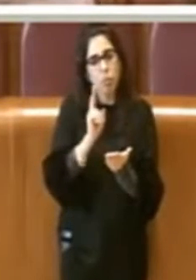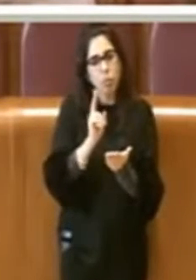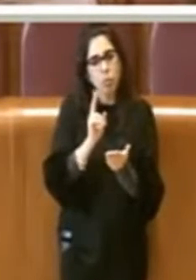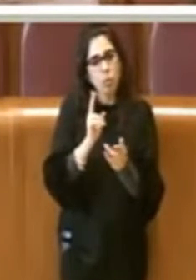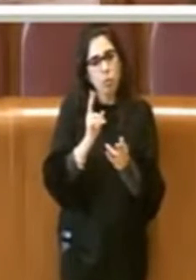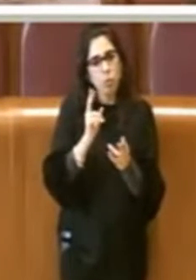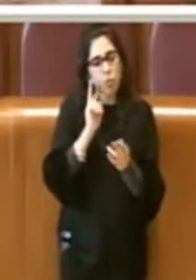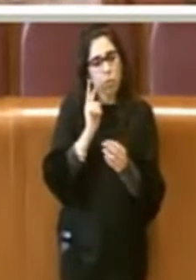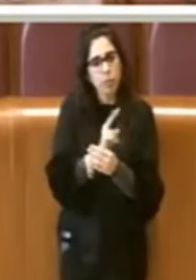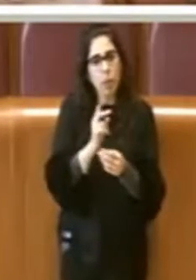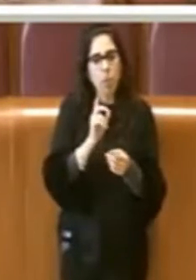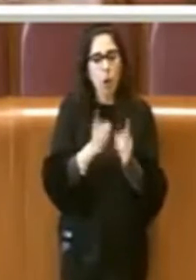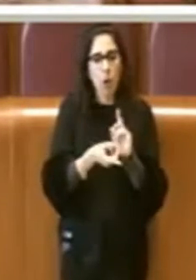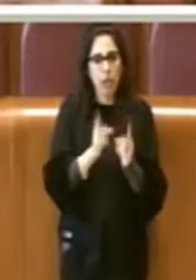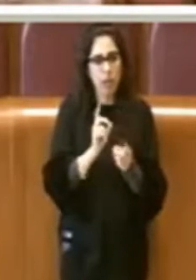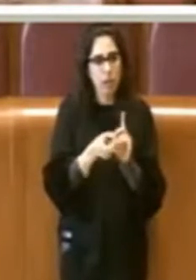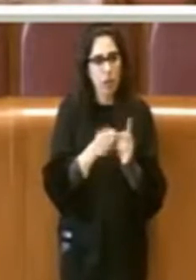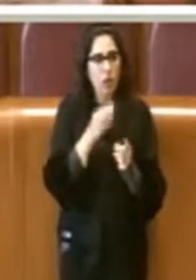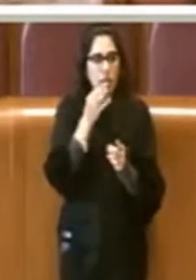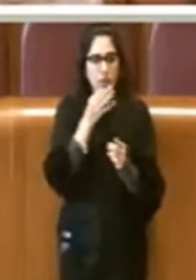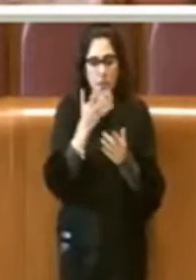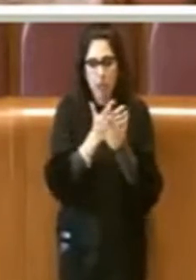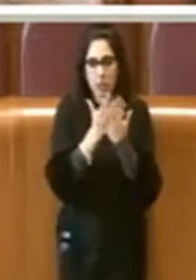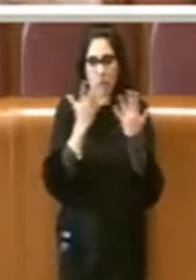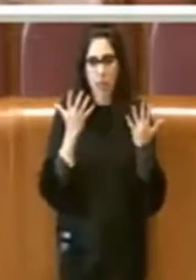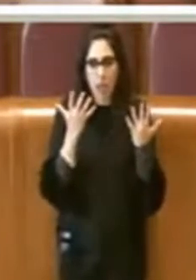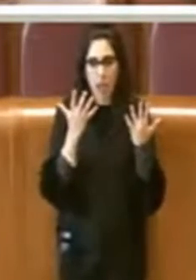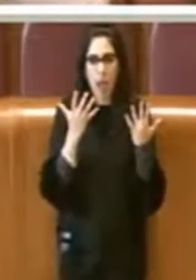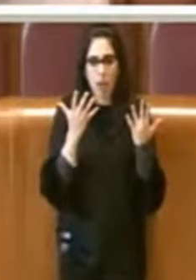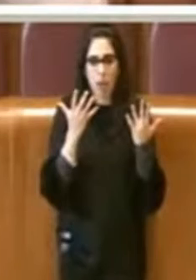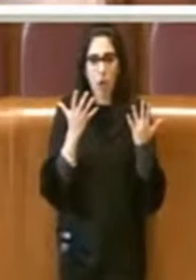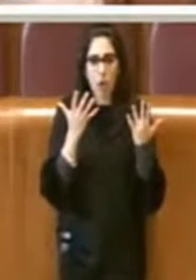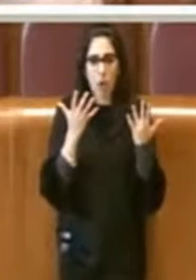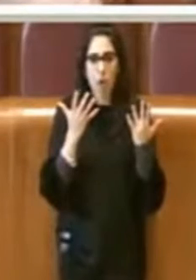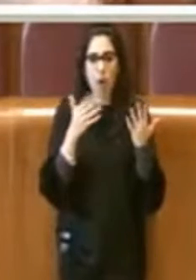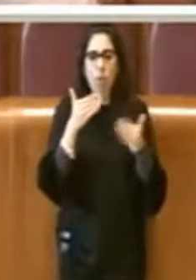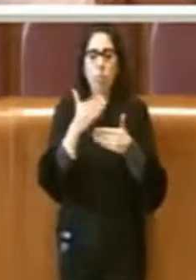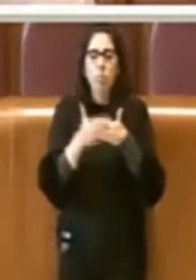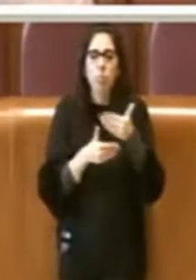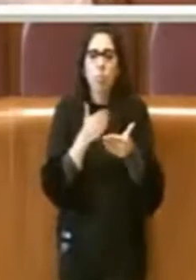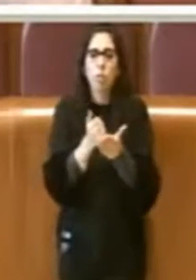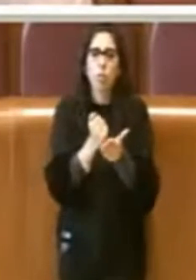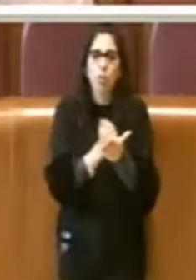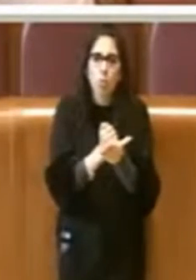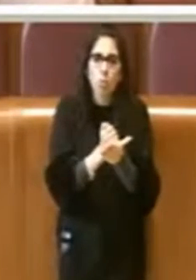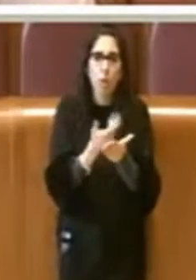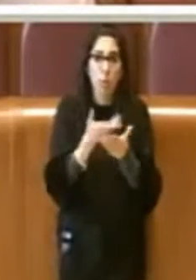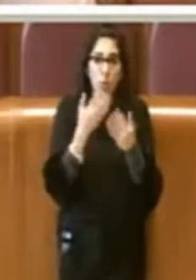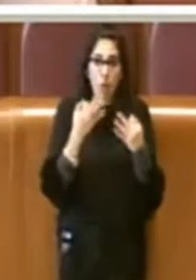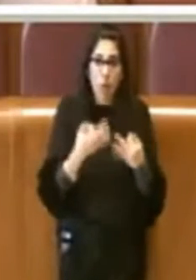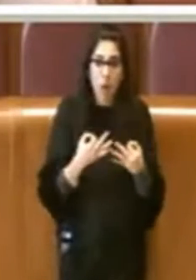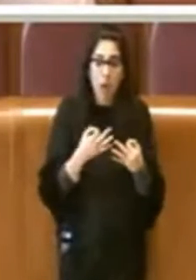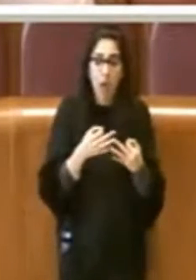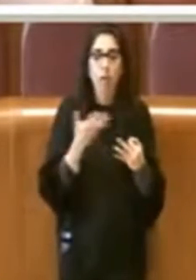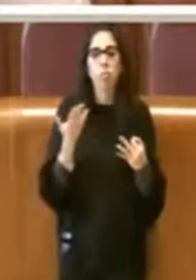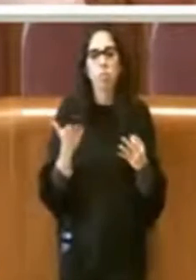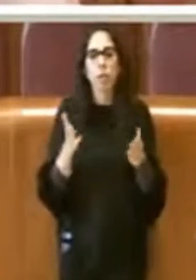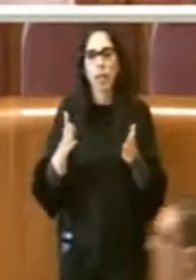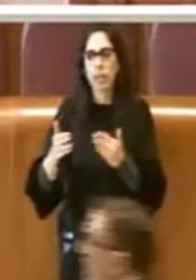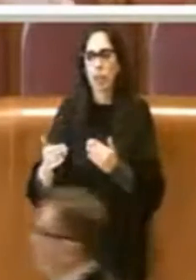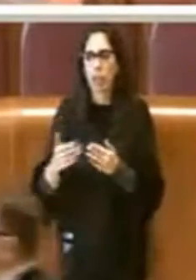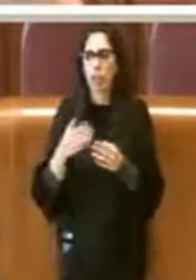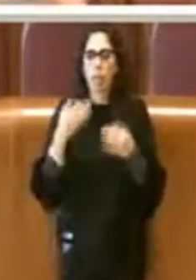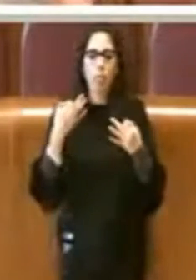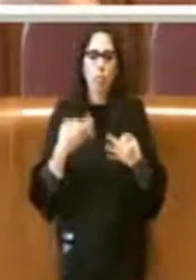è normale e chiaro che se l'iter burocratico-amministrativo sia corretto, i dipartimenti giustamente